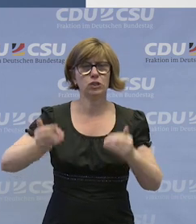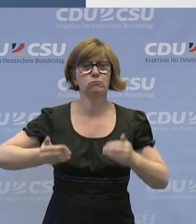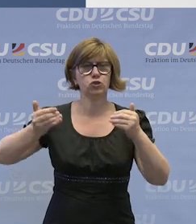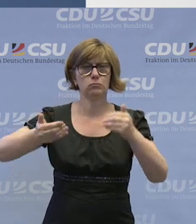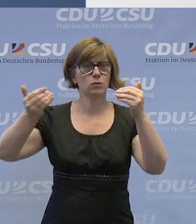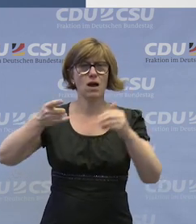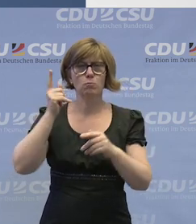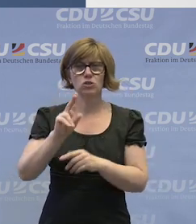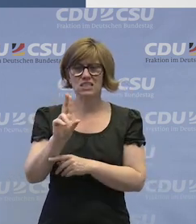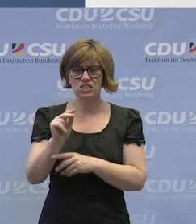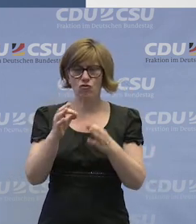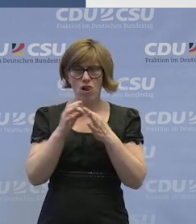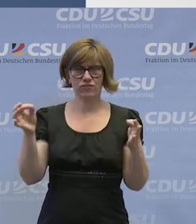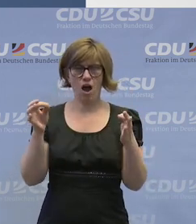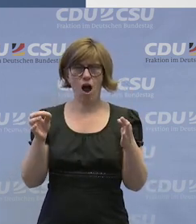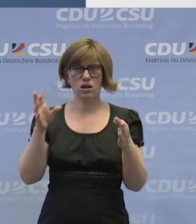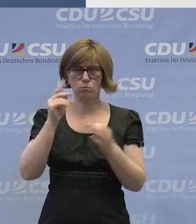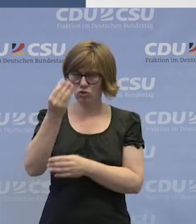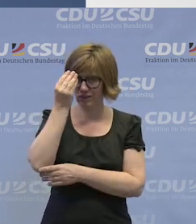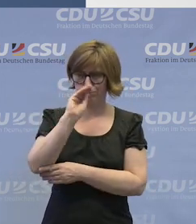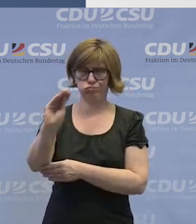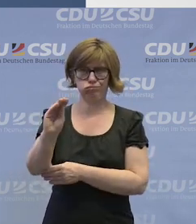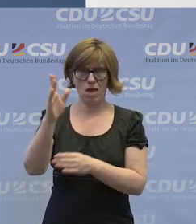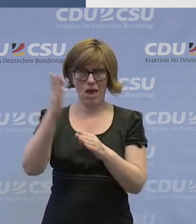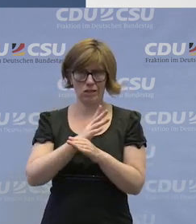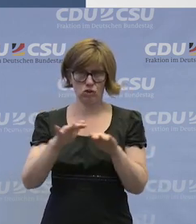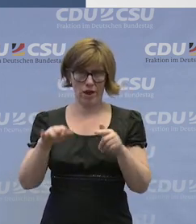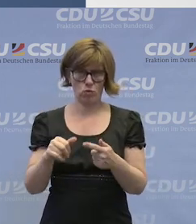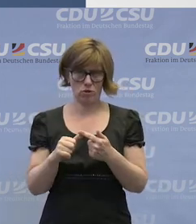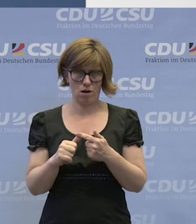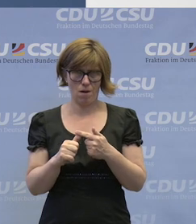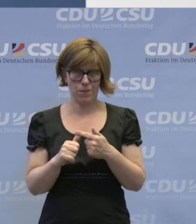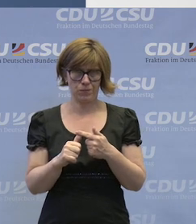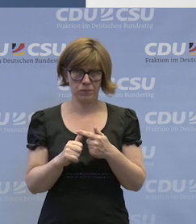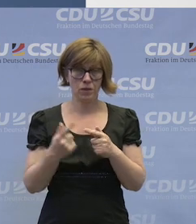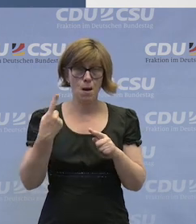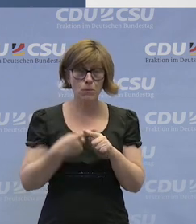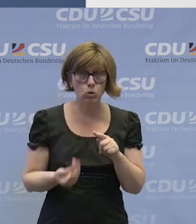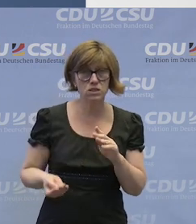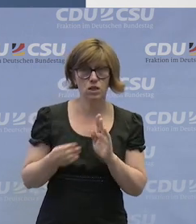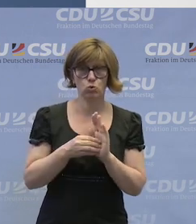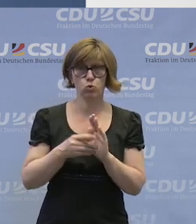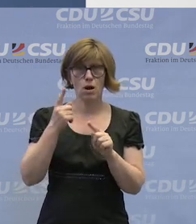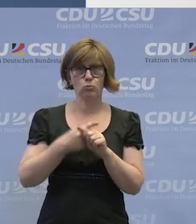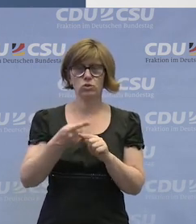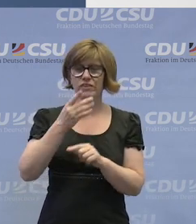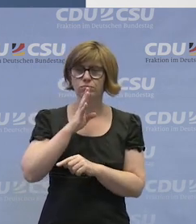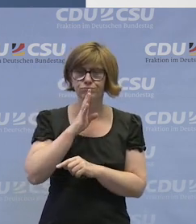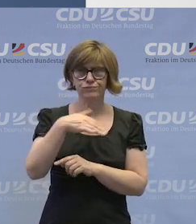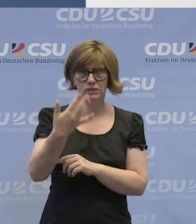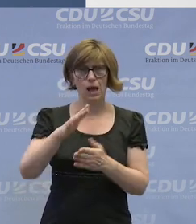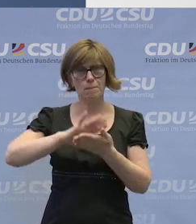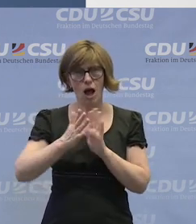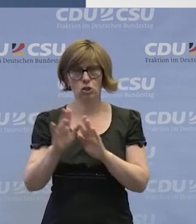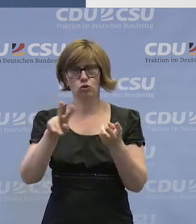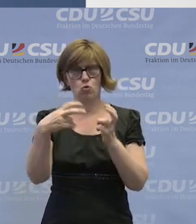sondern innerhalb von zwölf Tagen ist ein Spruch zu treffen. Und es muss sozusagen dieser Spruch dann auch in der